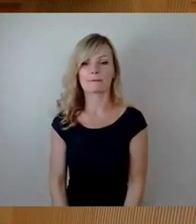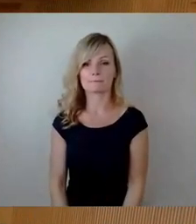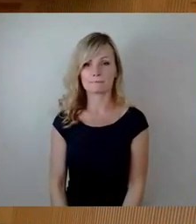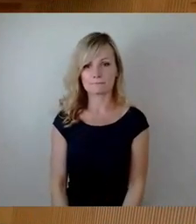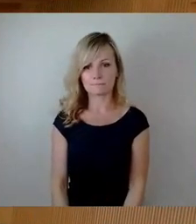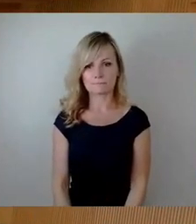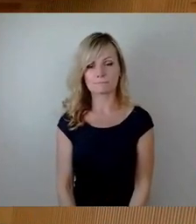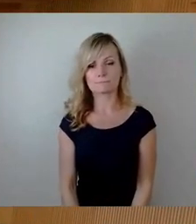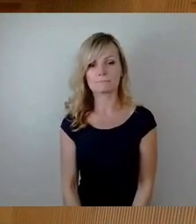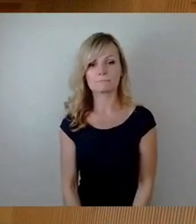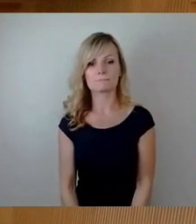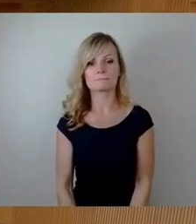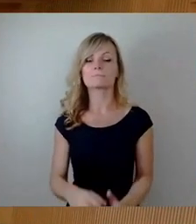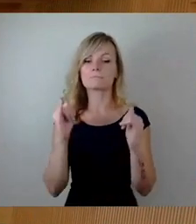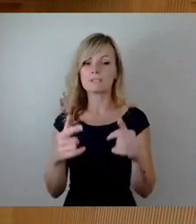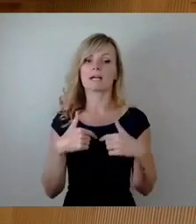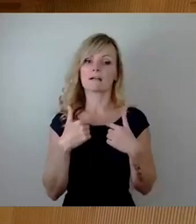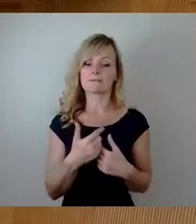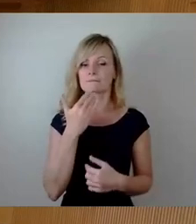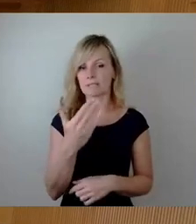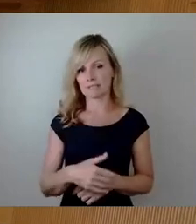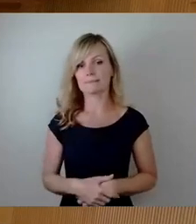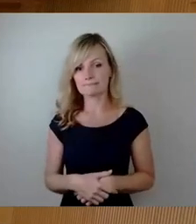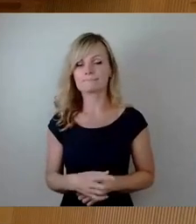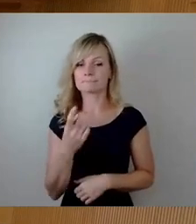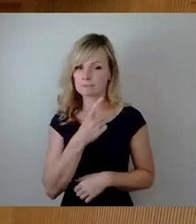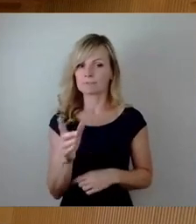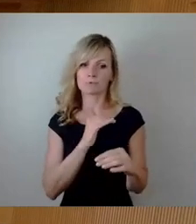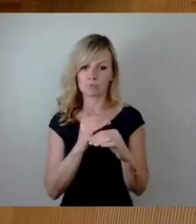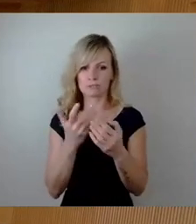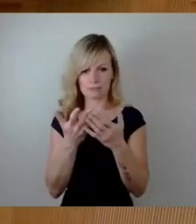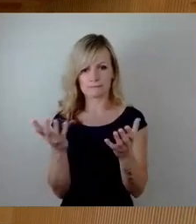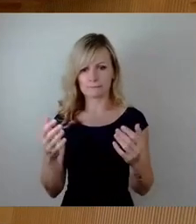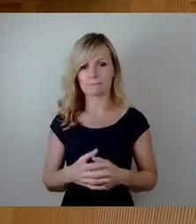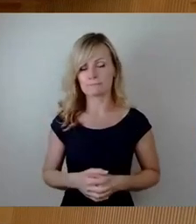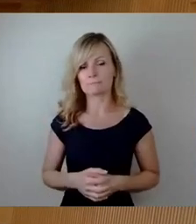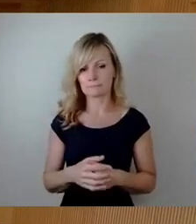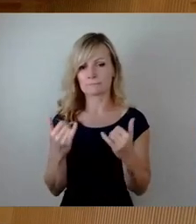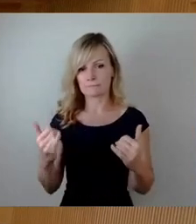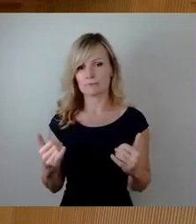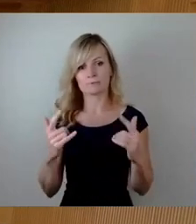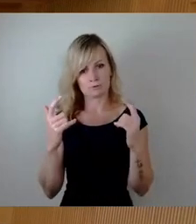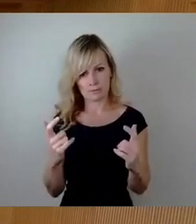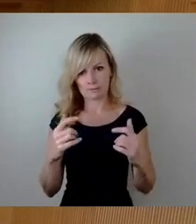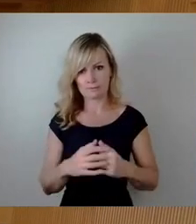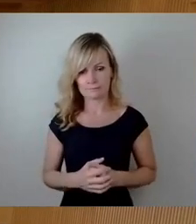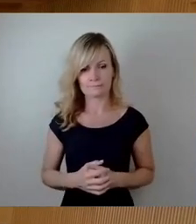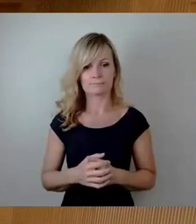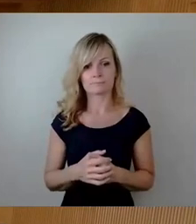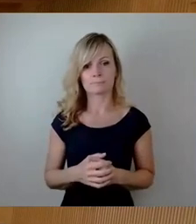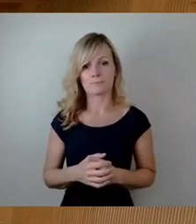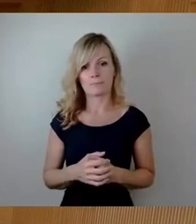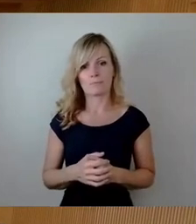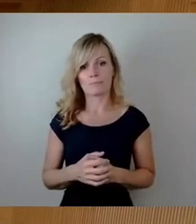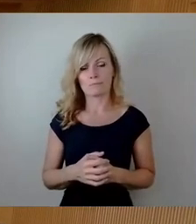Ja, erstmal vielen Dank allen Kollegen für ihre Ausführungen und wir starten damit hinein, um